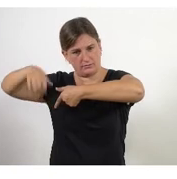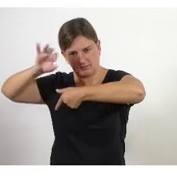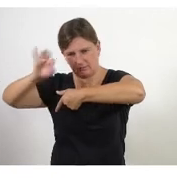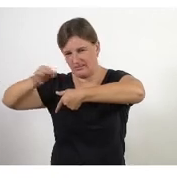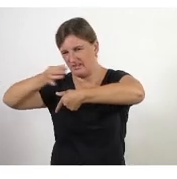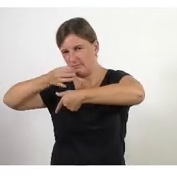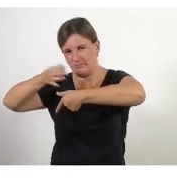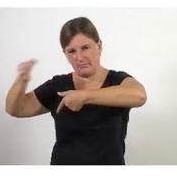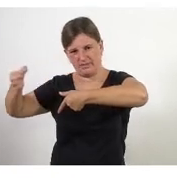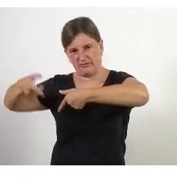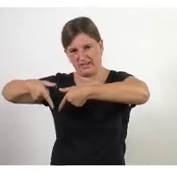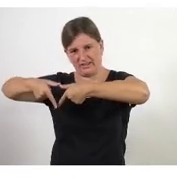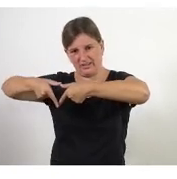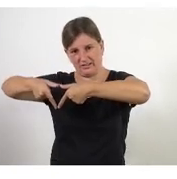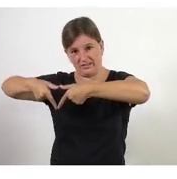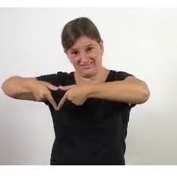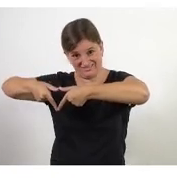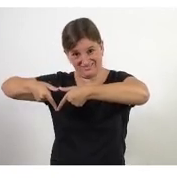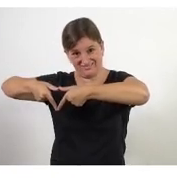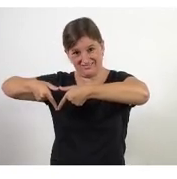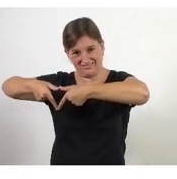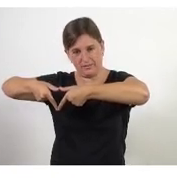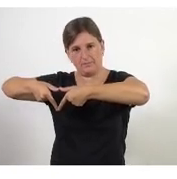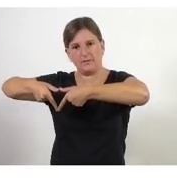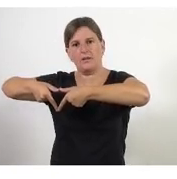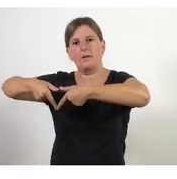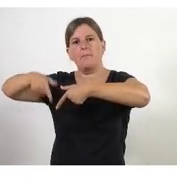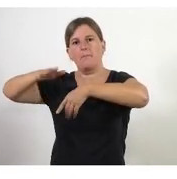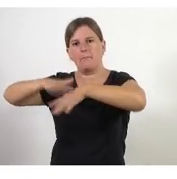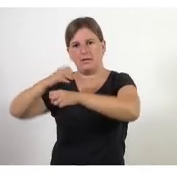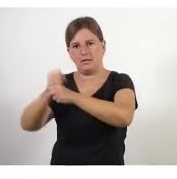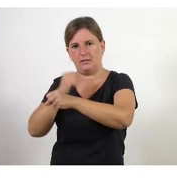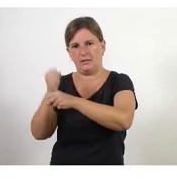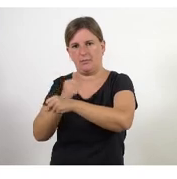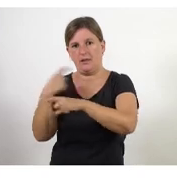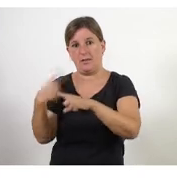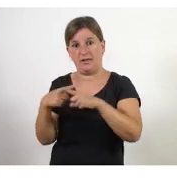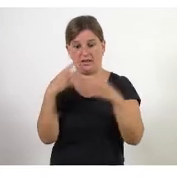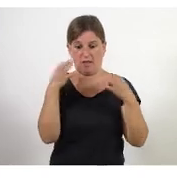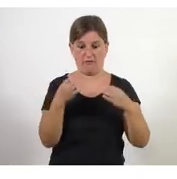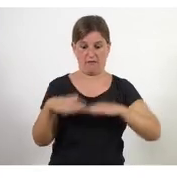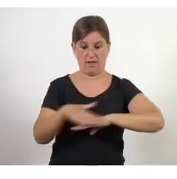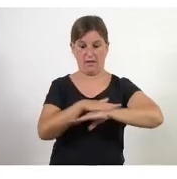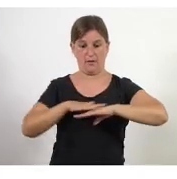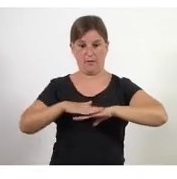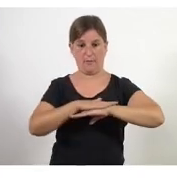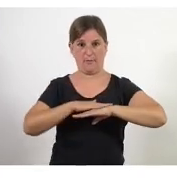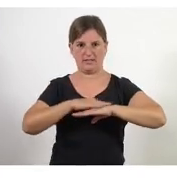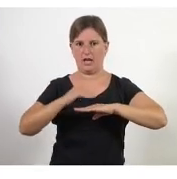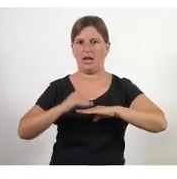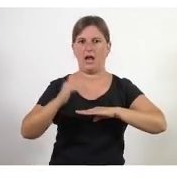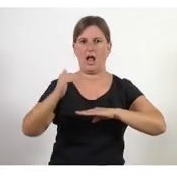és perfecte és piràmide invertida perquè les coses han d'anar de baix cap a dalt amb quins nivells